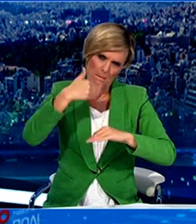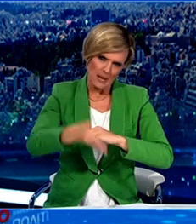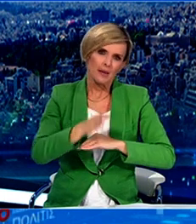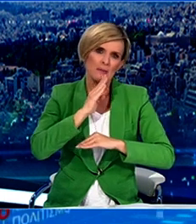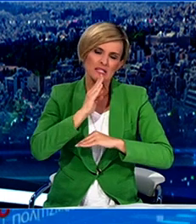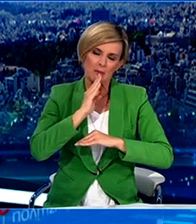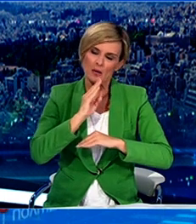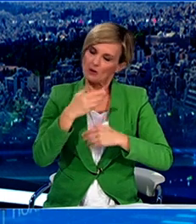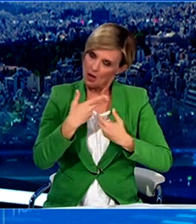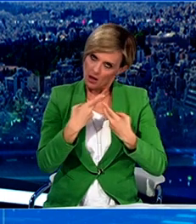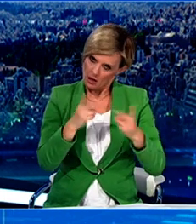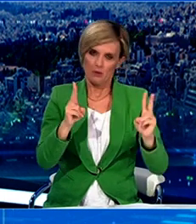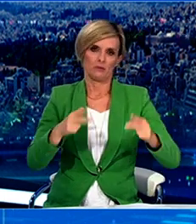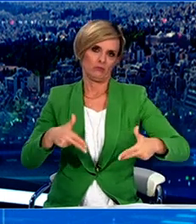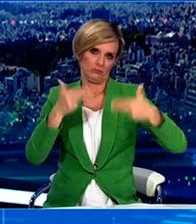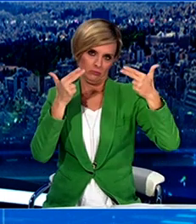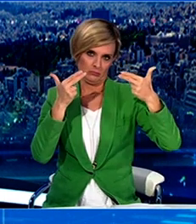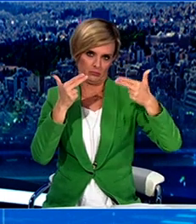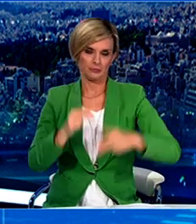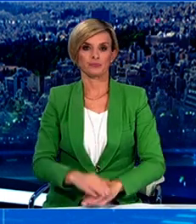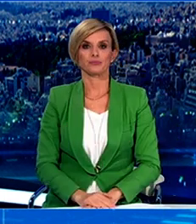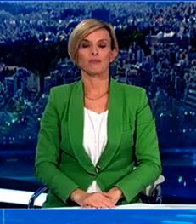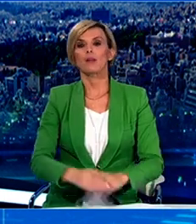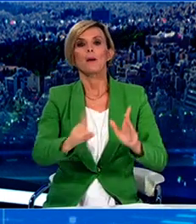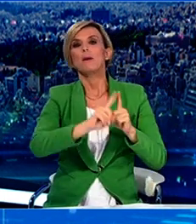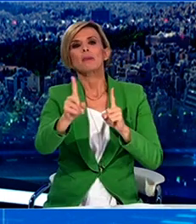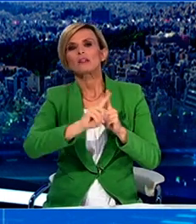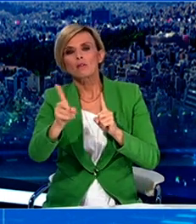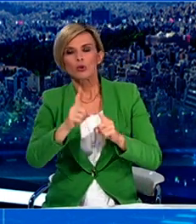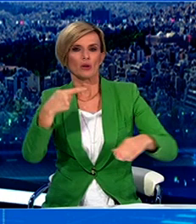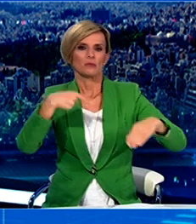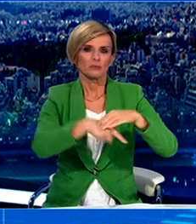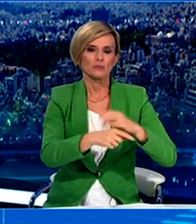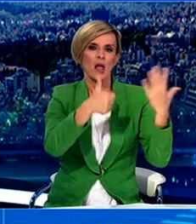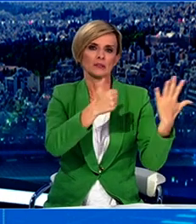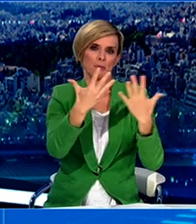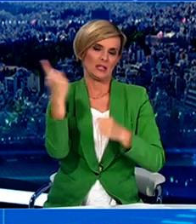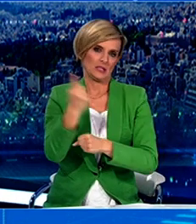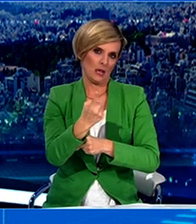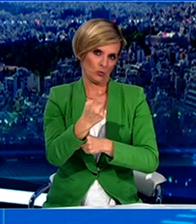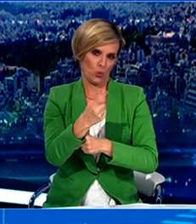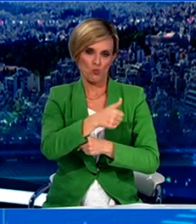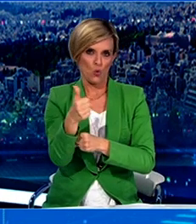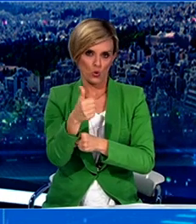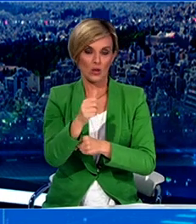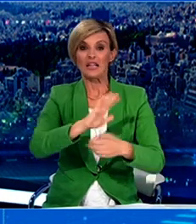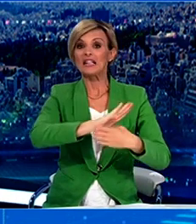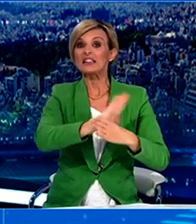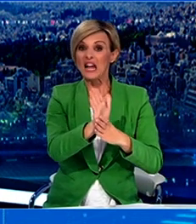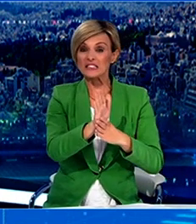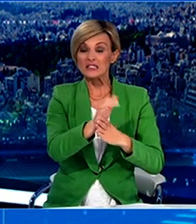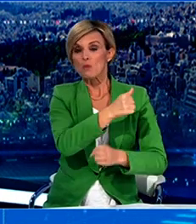μεταφορές παραμένει η πληρότητα στο 65% για τα μέσα μαζικής μεταφοράς, ενώ για τα ταξί και τα ιοταχή επιτρέπειται ένας επιβάτης.